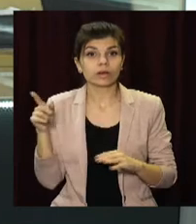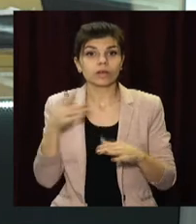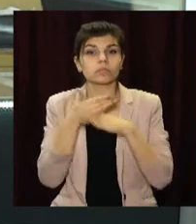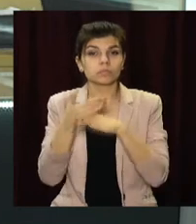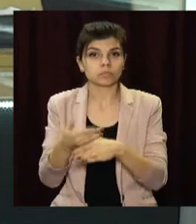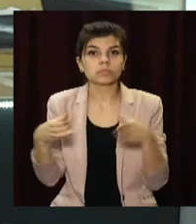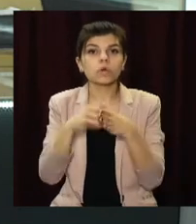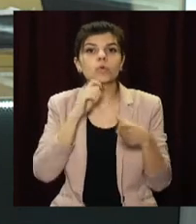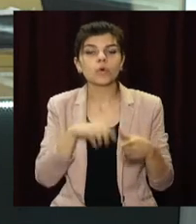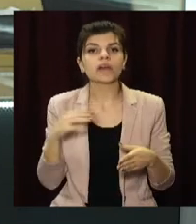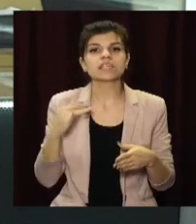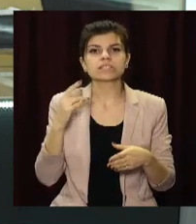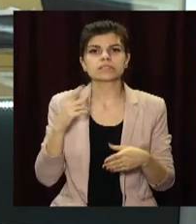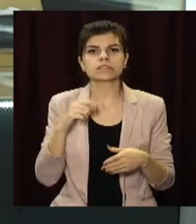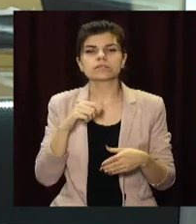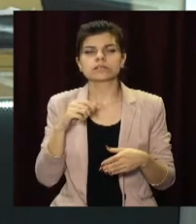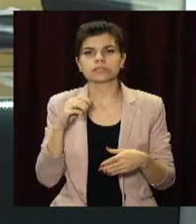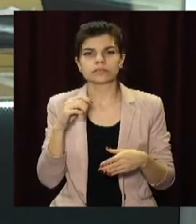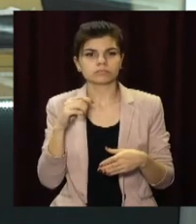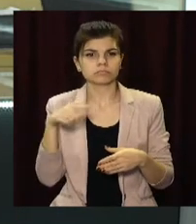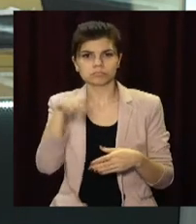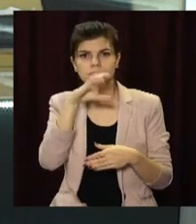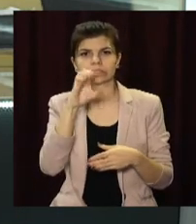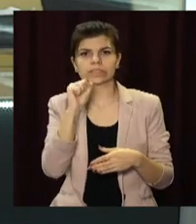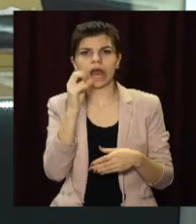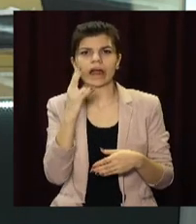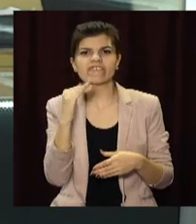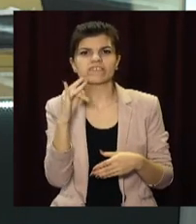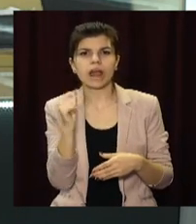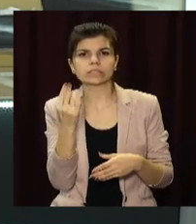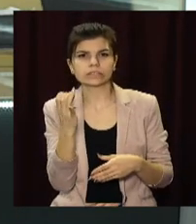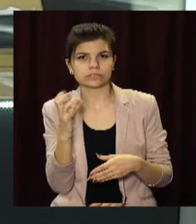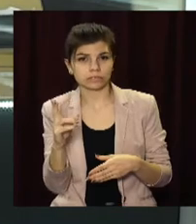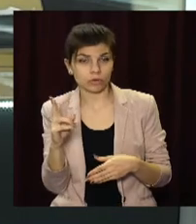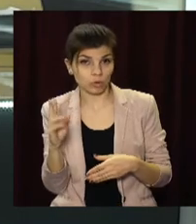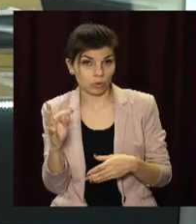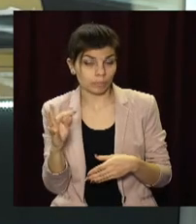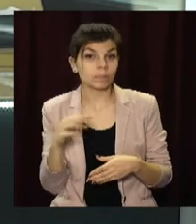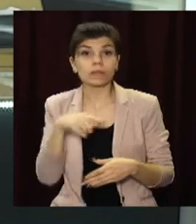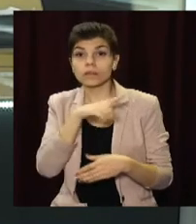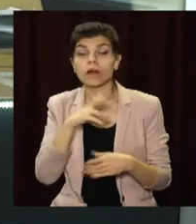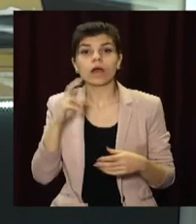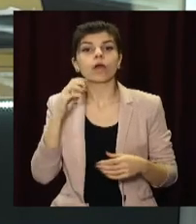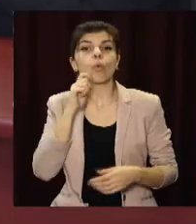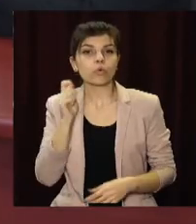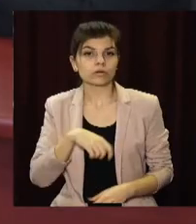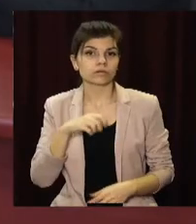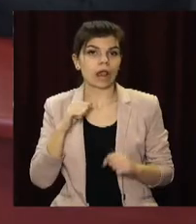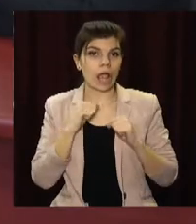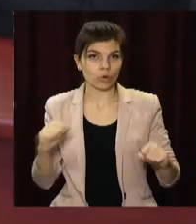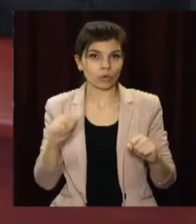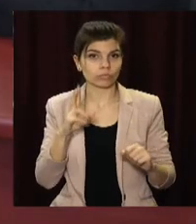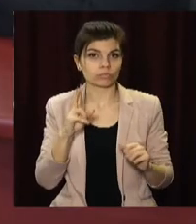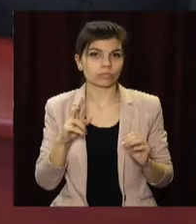громадська організація «ТАПС Україна», яка об'єднує сім'ї загиблих героїв України. Подробиці далі в сюжеті. Пані